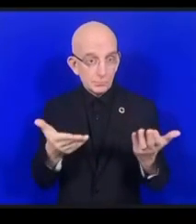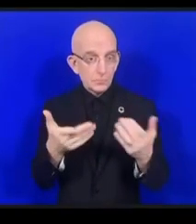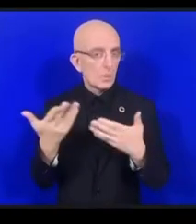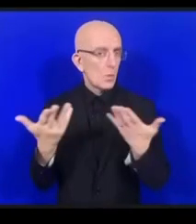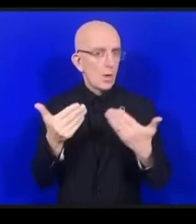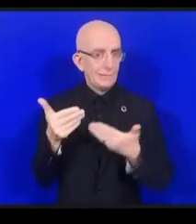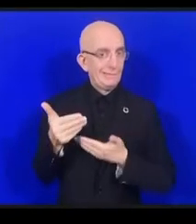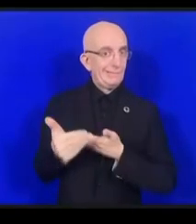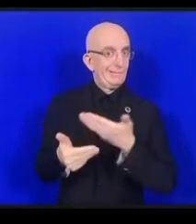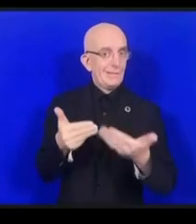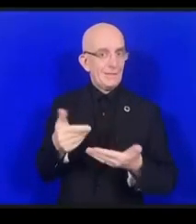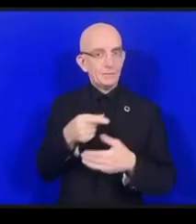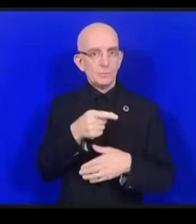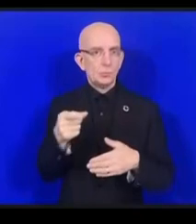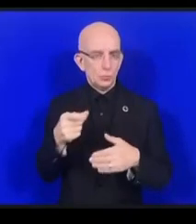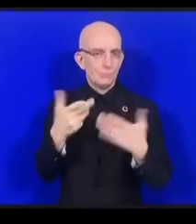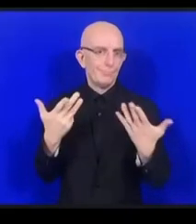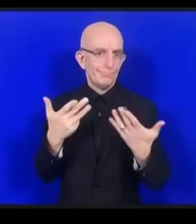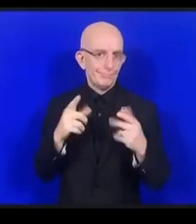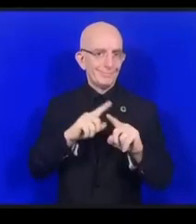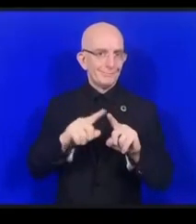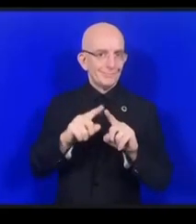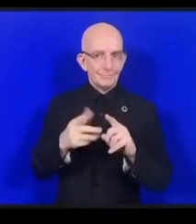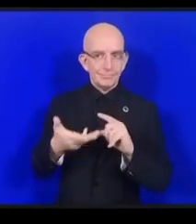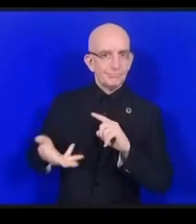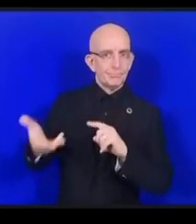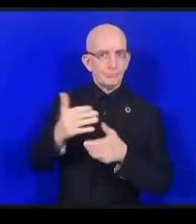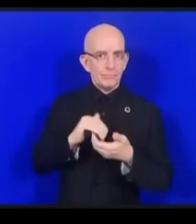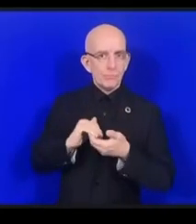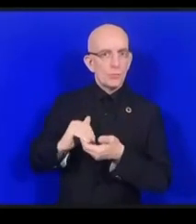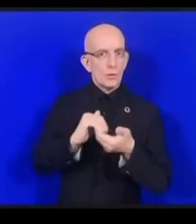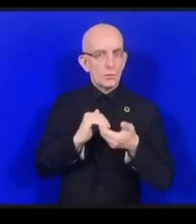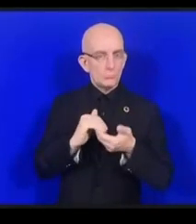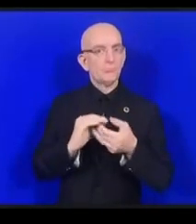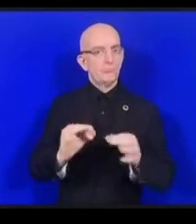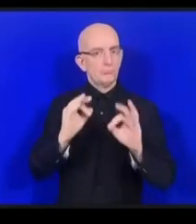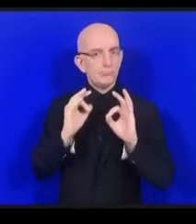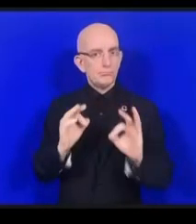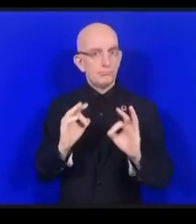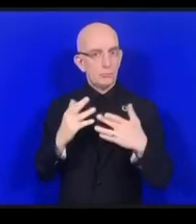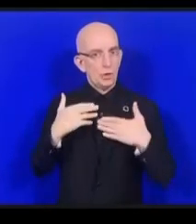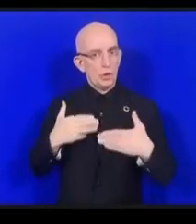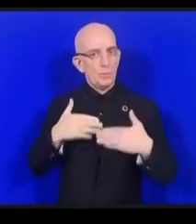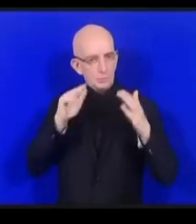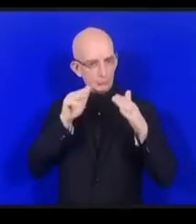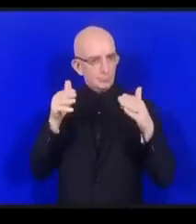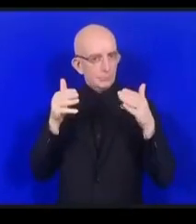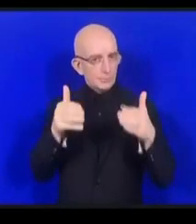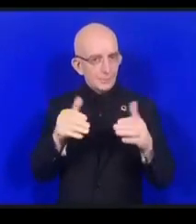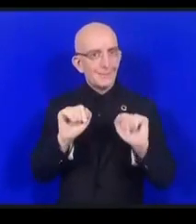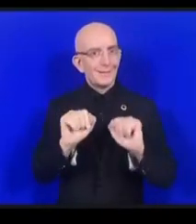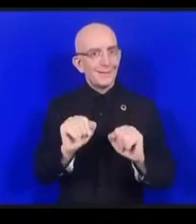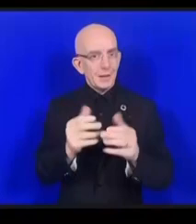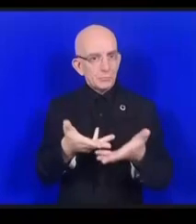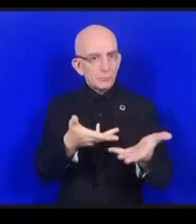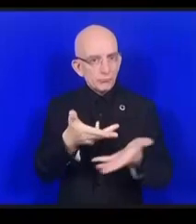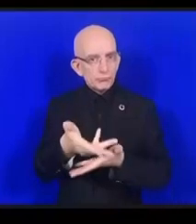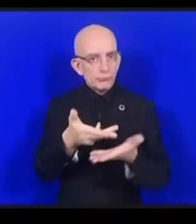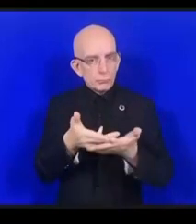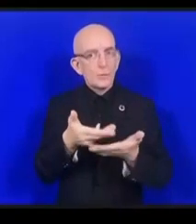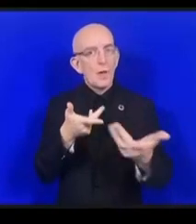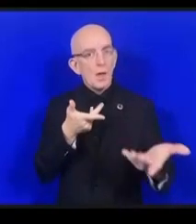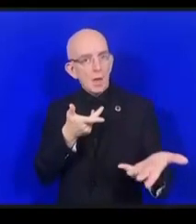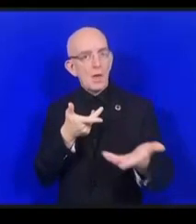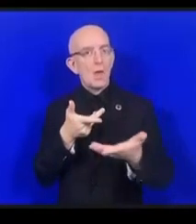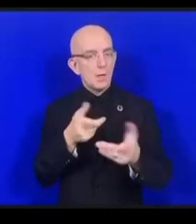comment pouvons-nous arriver aux ODD grâce à cela ? Eh bien oui nous travaillons à